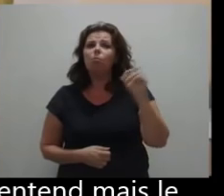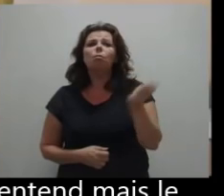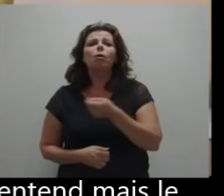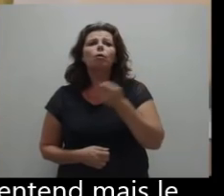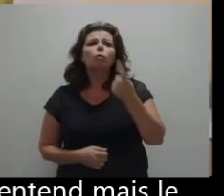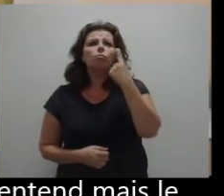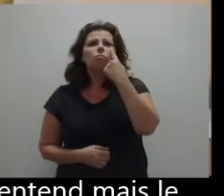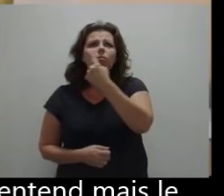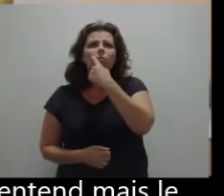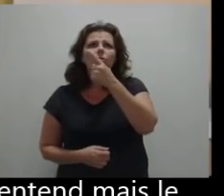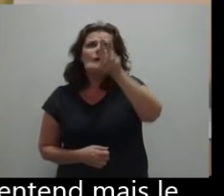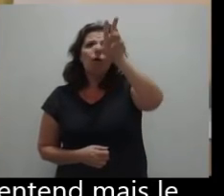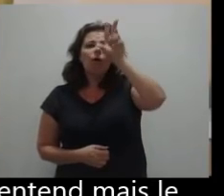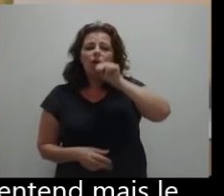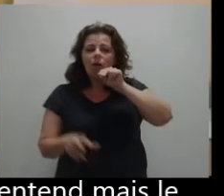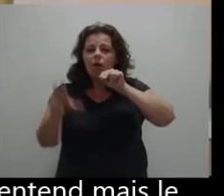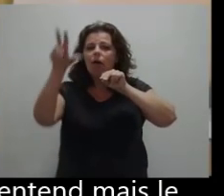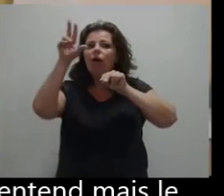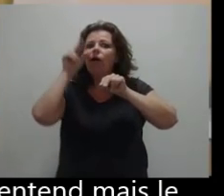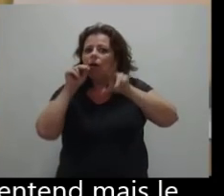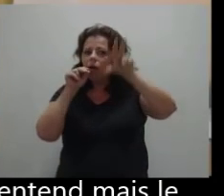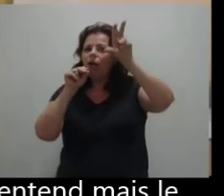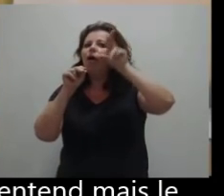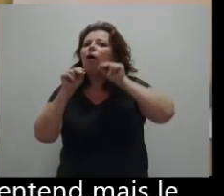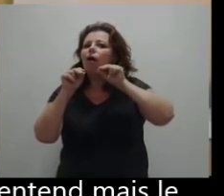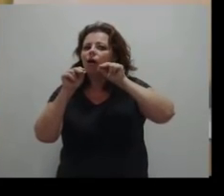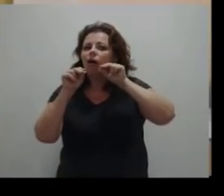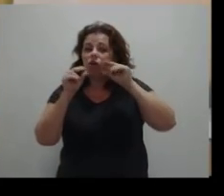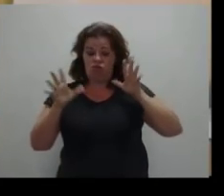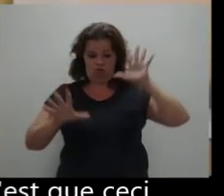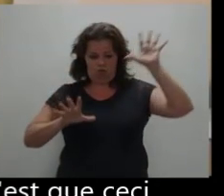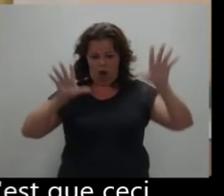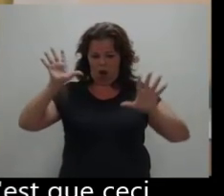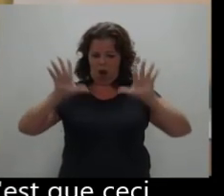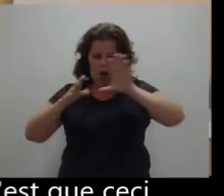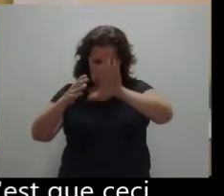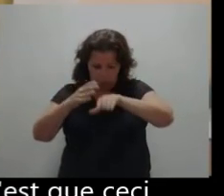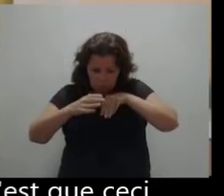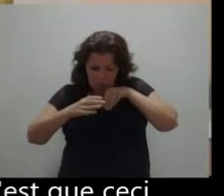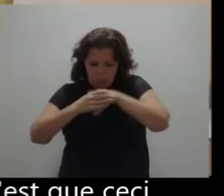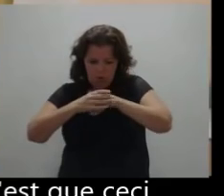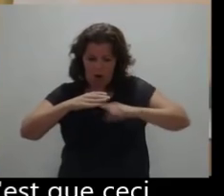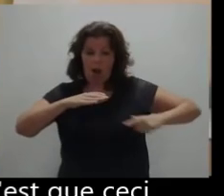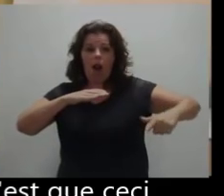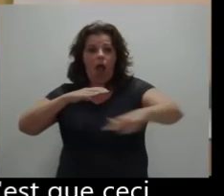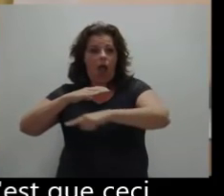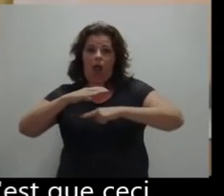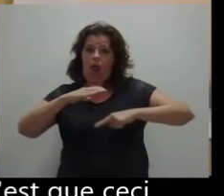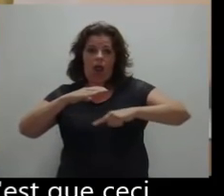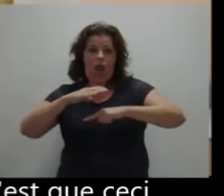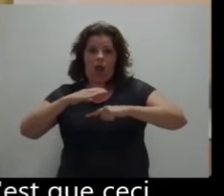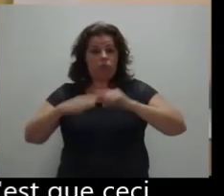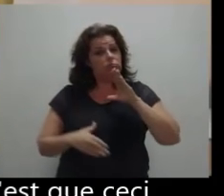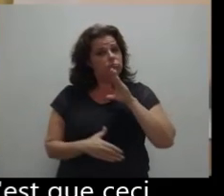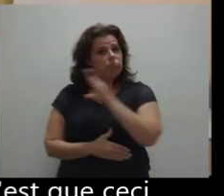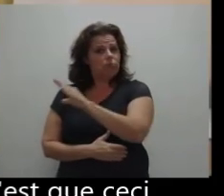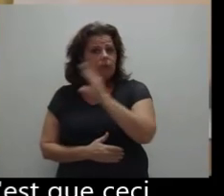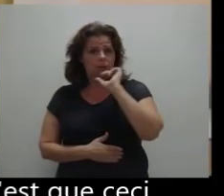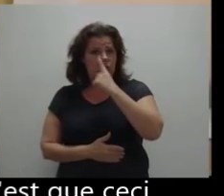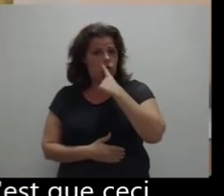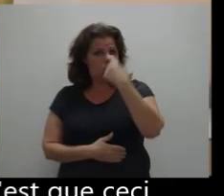'œil entend, mais le geste nous inscrit en langage. Et quand je dis « nous inscrits », c'est que ceci